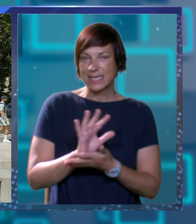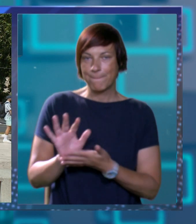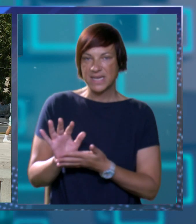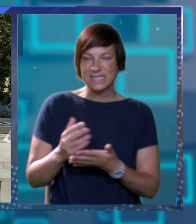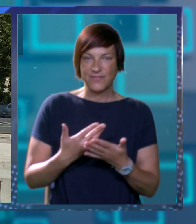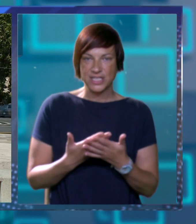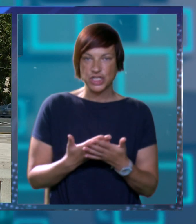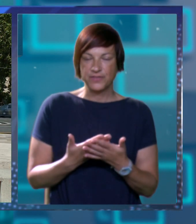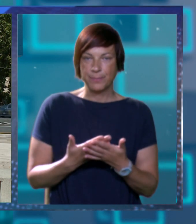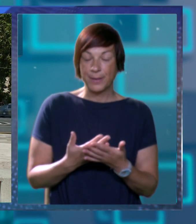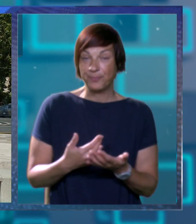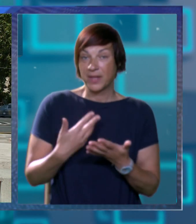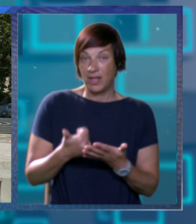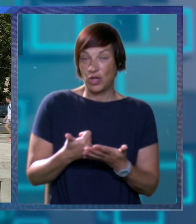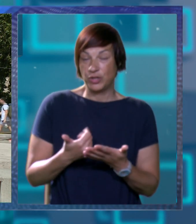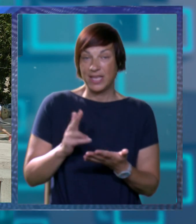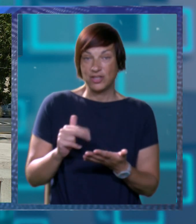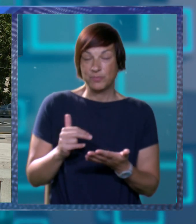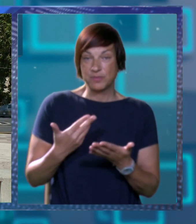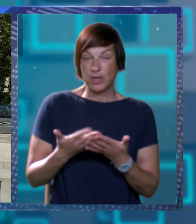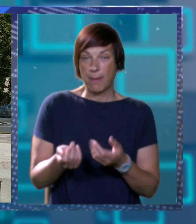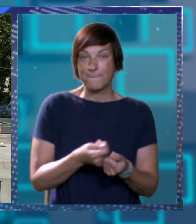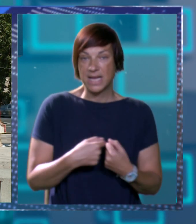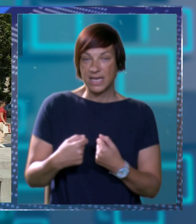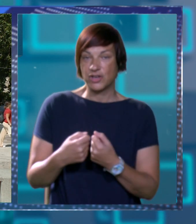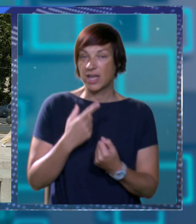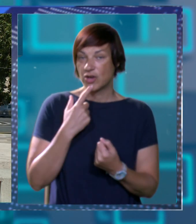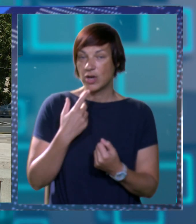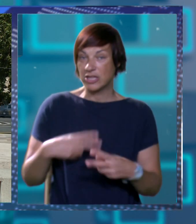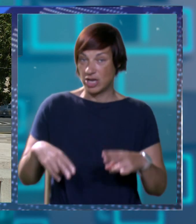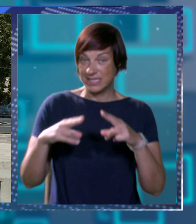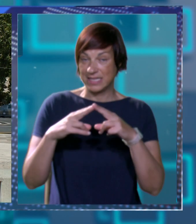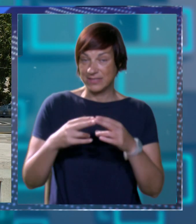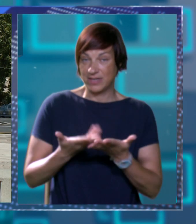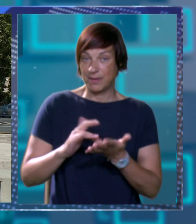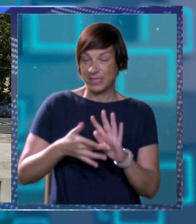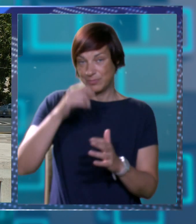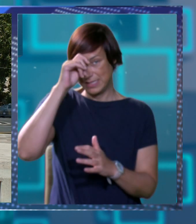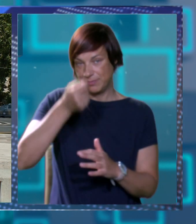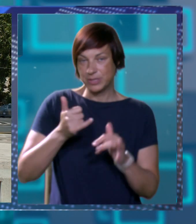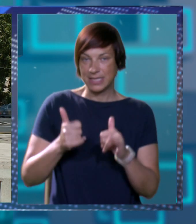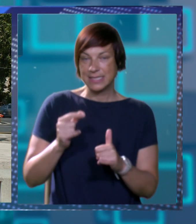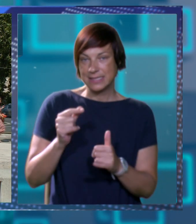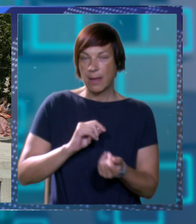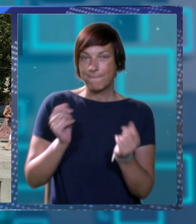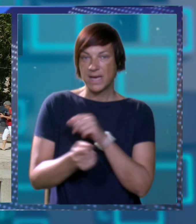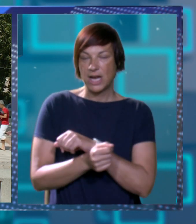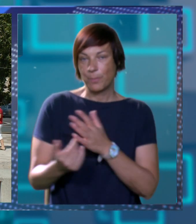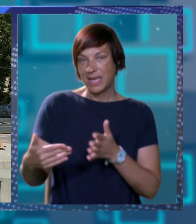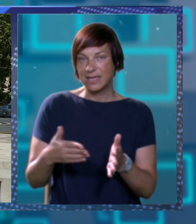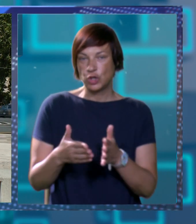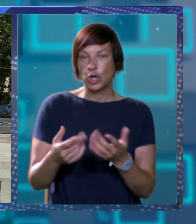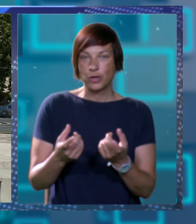predstavništvima, jer odjednom smo imali nekakvu organizaciju kada je dolazila svrha pa smo ju svi poštovali, a sad se malo mijenjaju